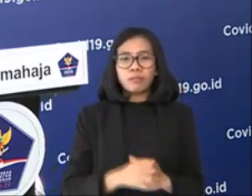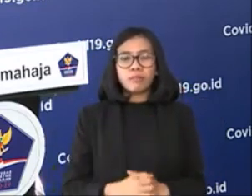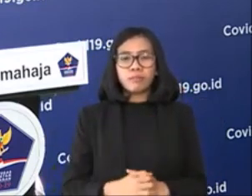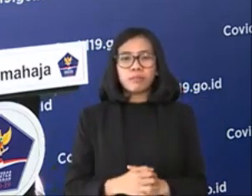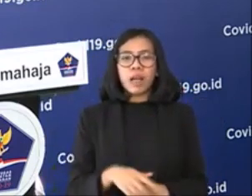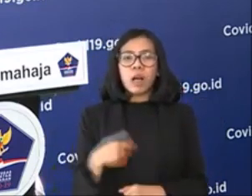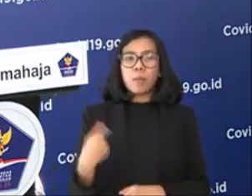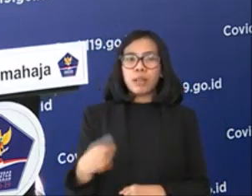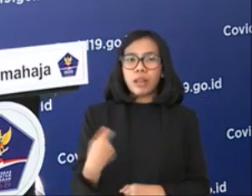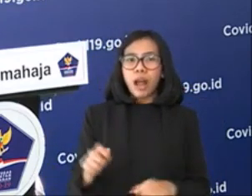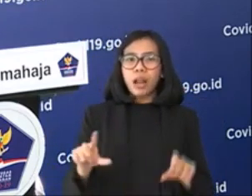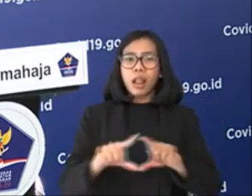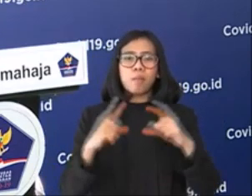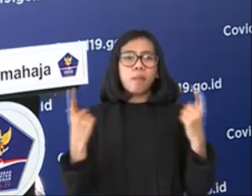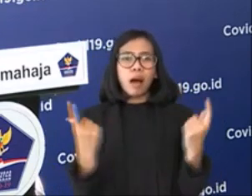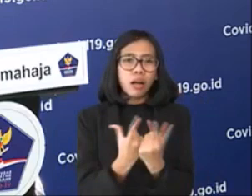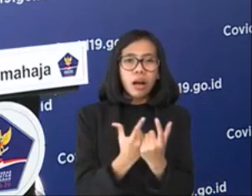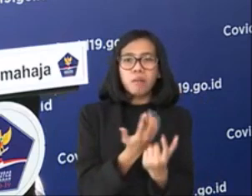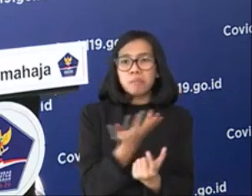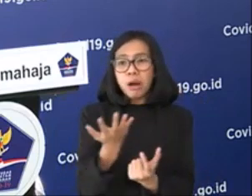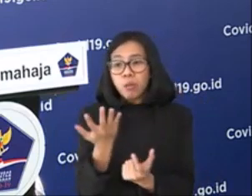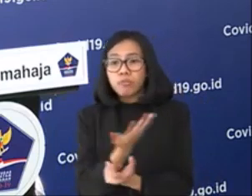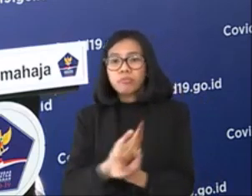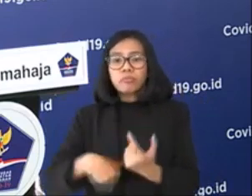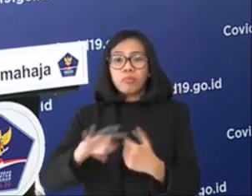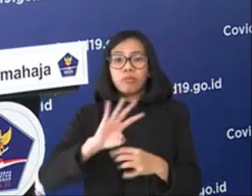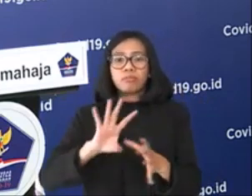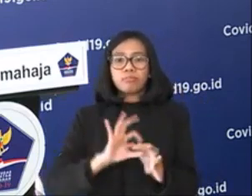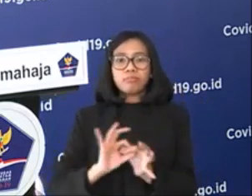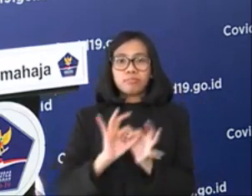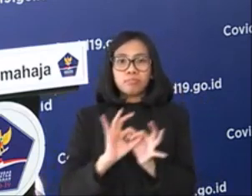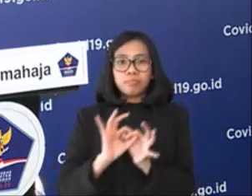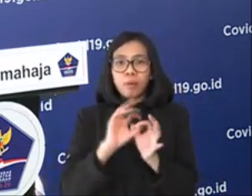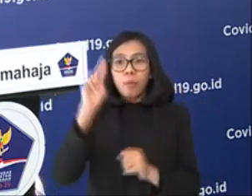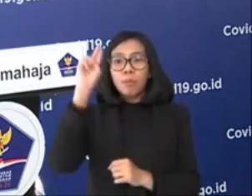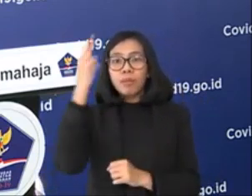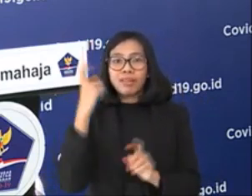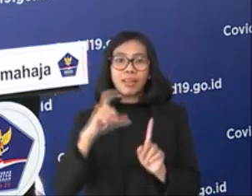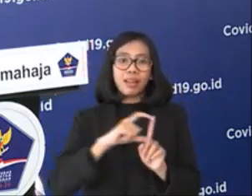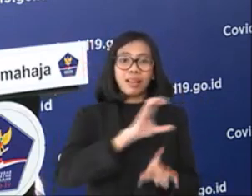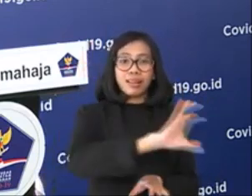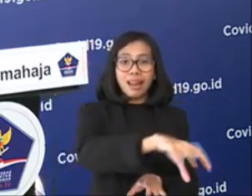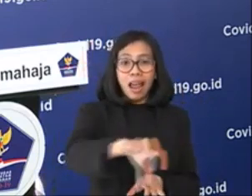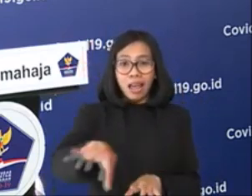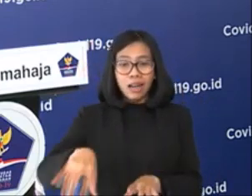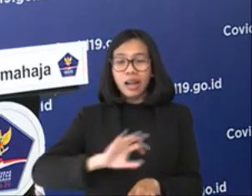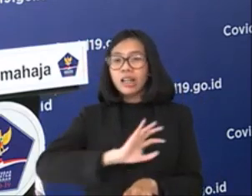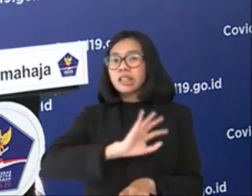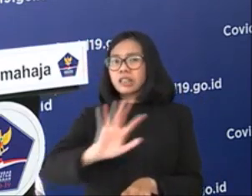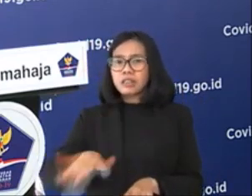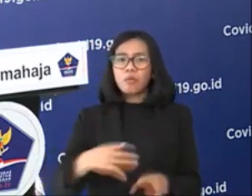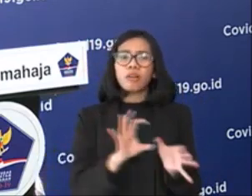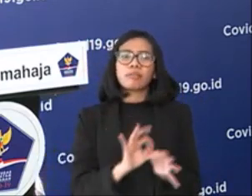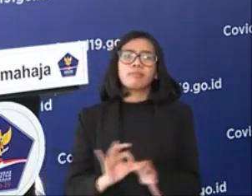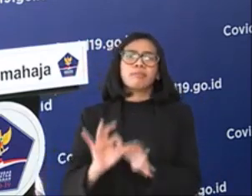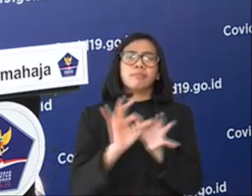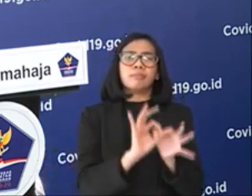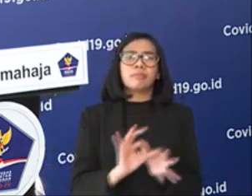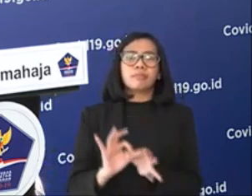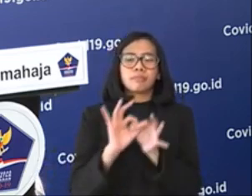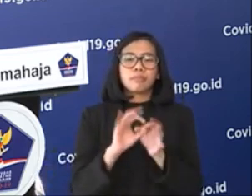kementerian lembaga yang ada, pemerintah daerah yang melibatkan semua kekuatan yang ada di daerah,